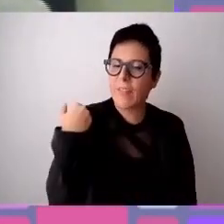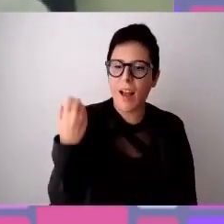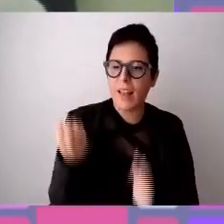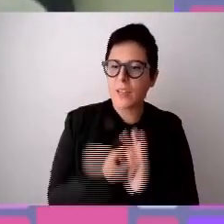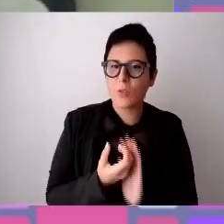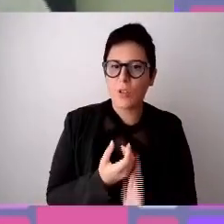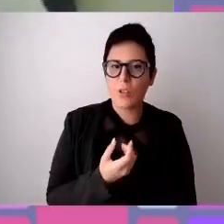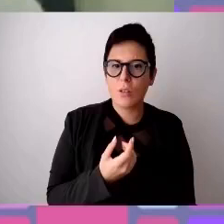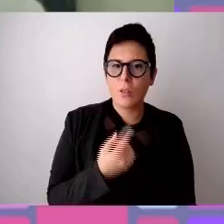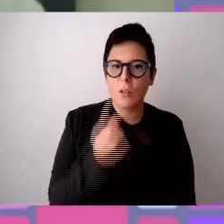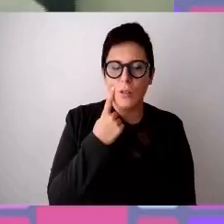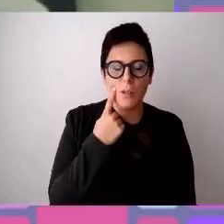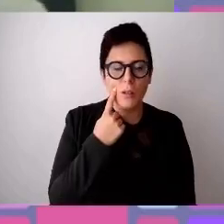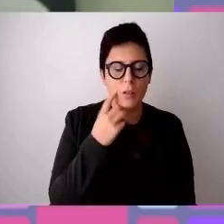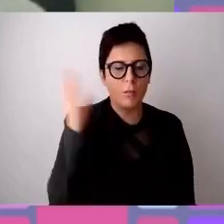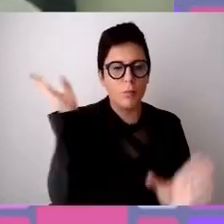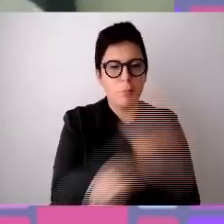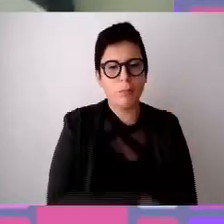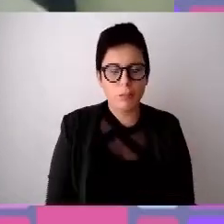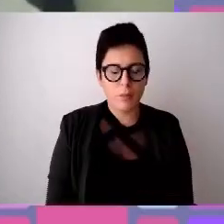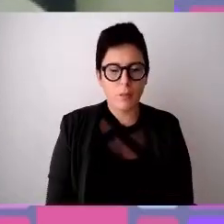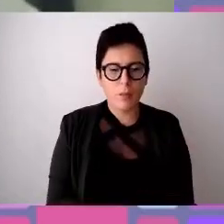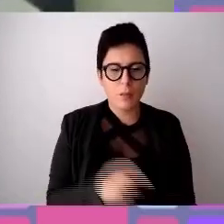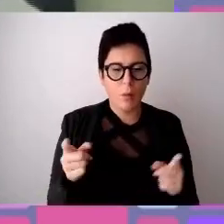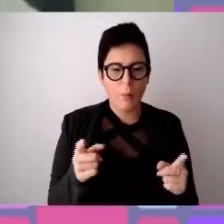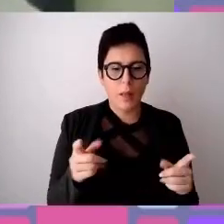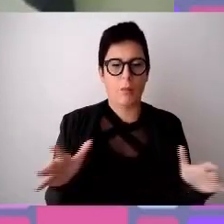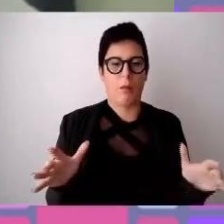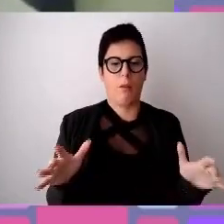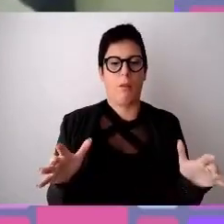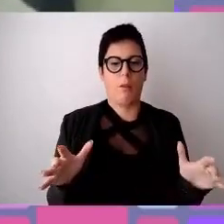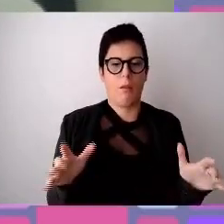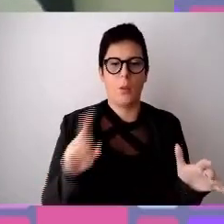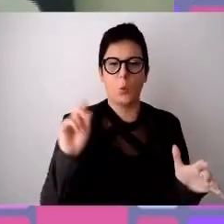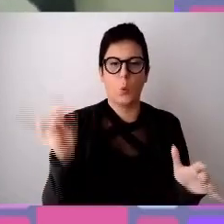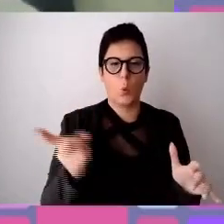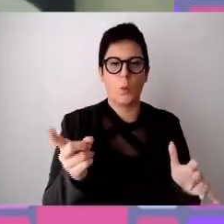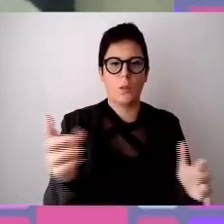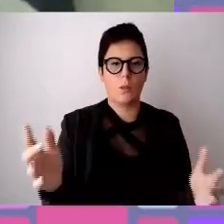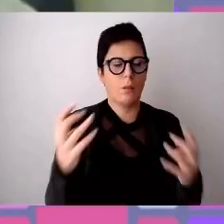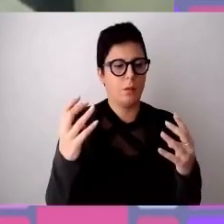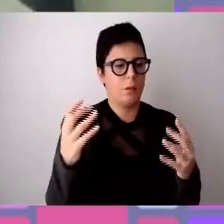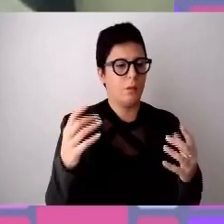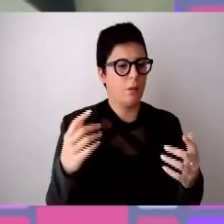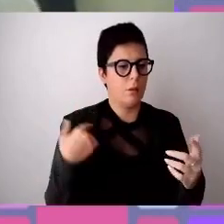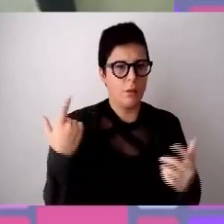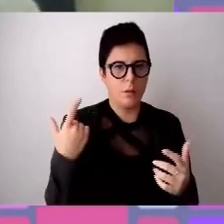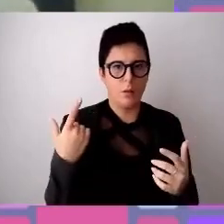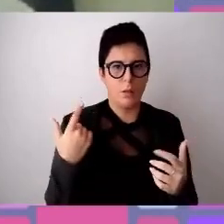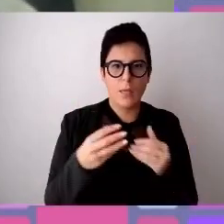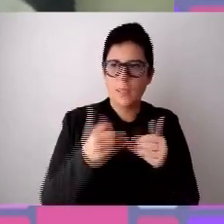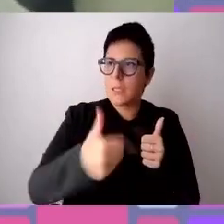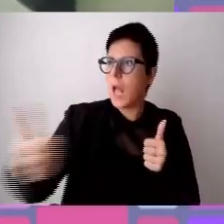Persa alla vista c'è stato un momento di stasi in cui io e tutte le persone intorno a me, tutti diremo i nostri, i miei stakeholder